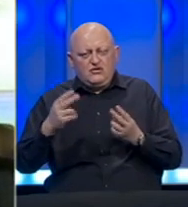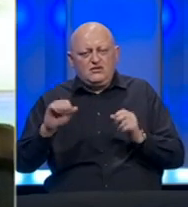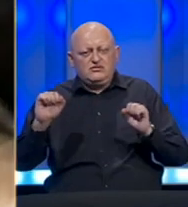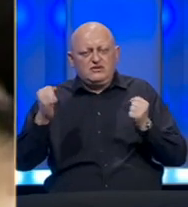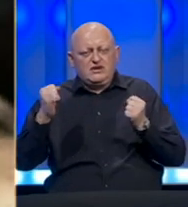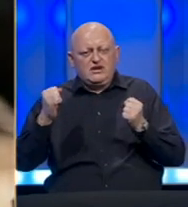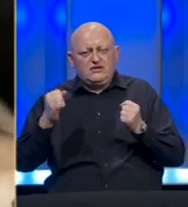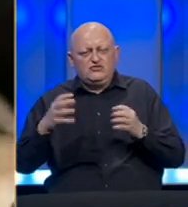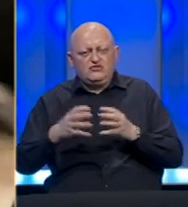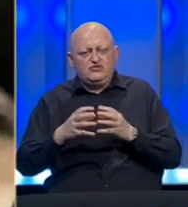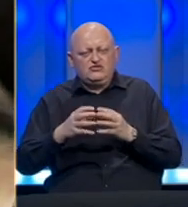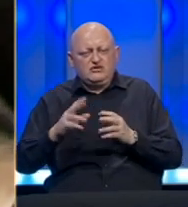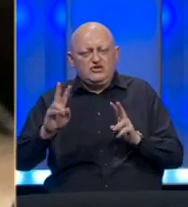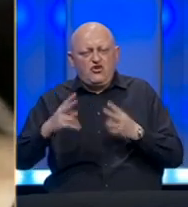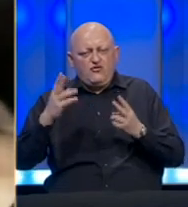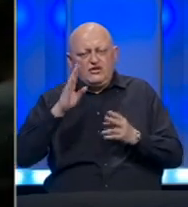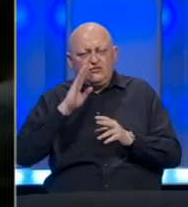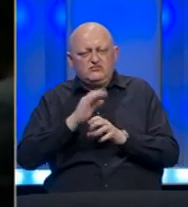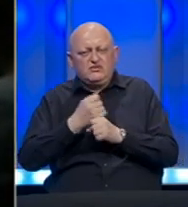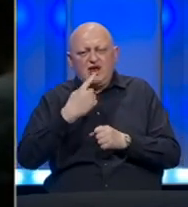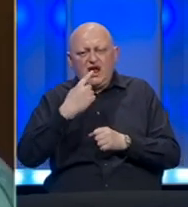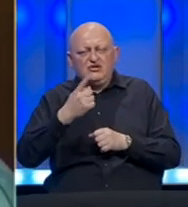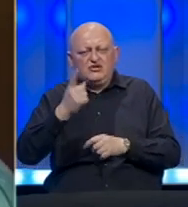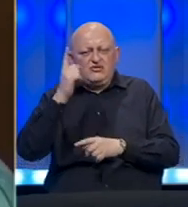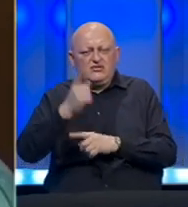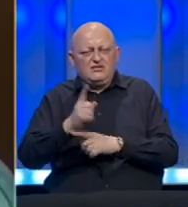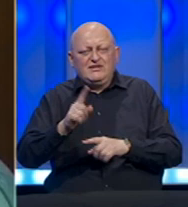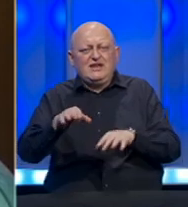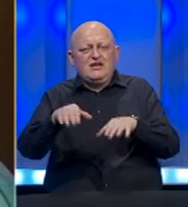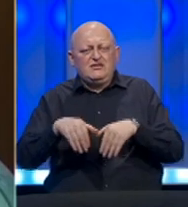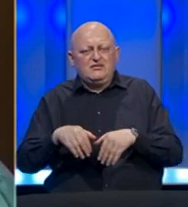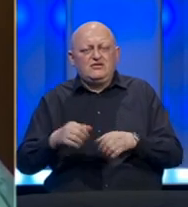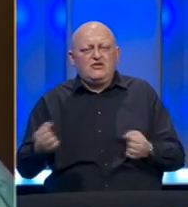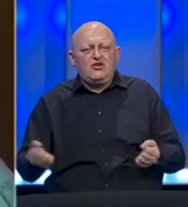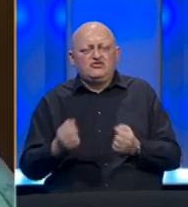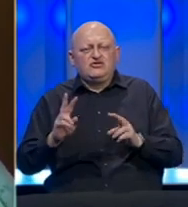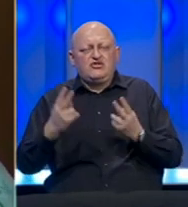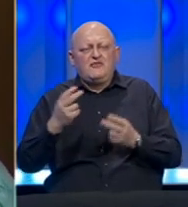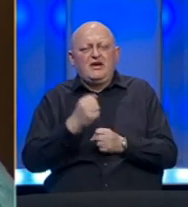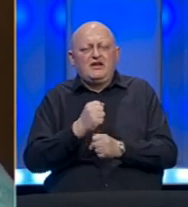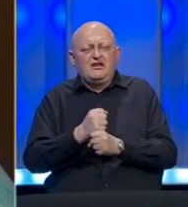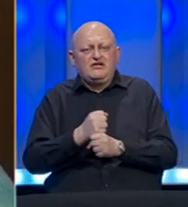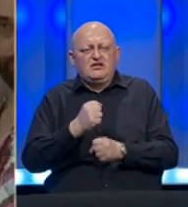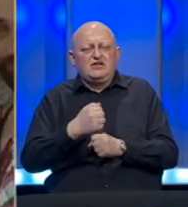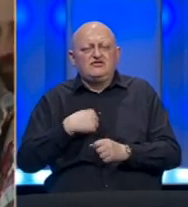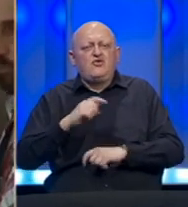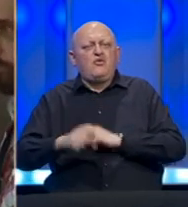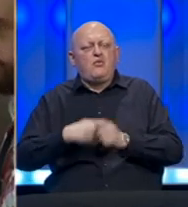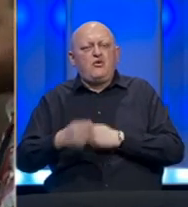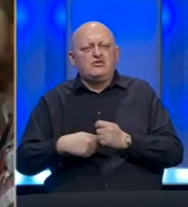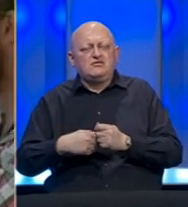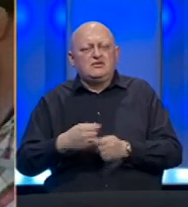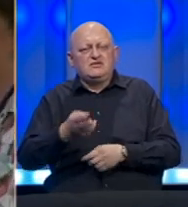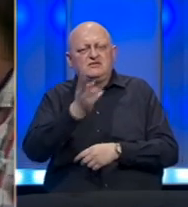reagovali su iz udruženja BH novinari. Ističu da je ova odluka neprihvatljiva i težava novinarima rad da rade svoj posao, a